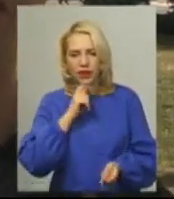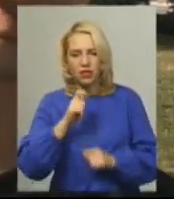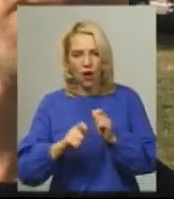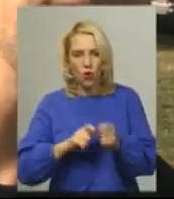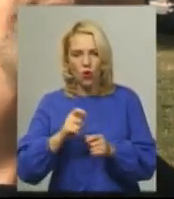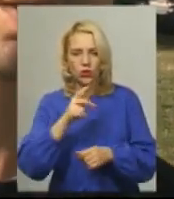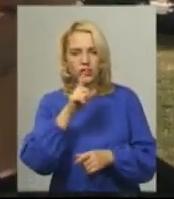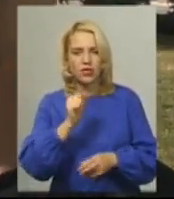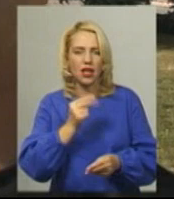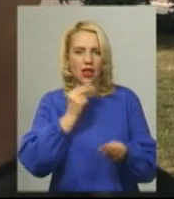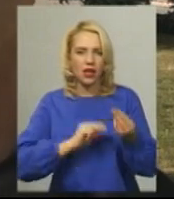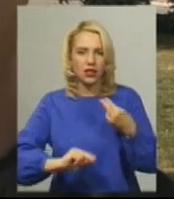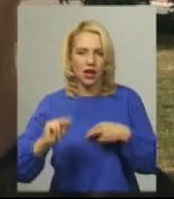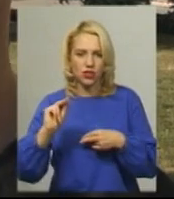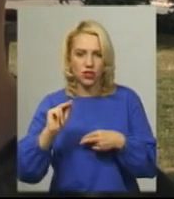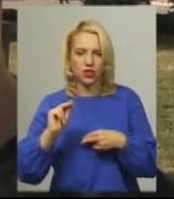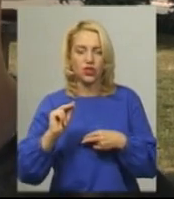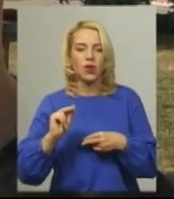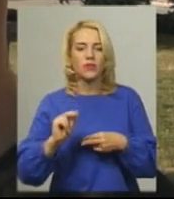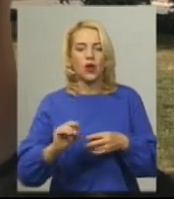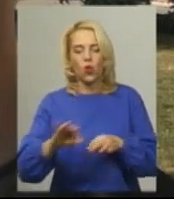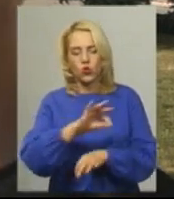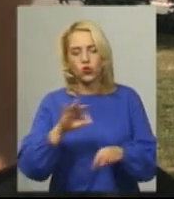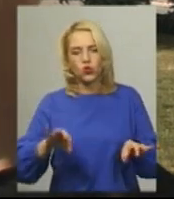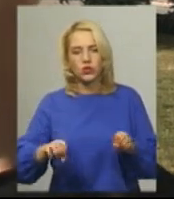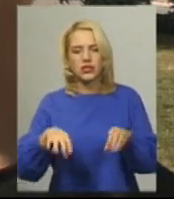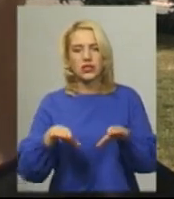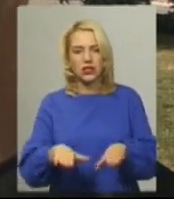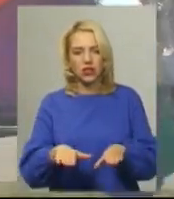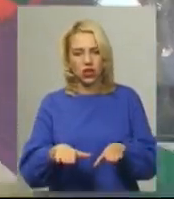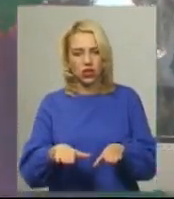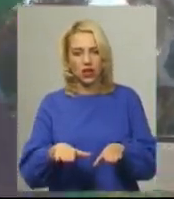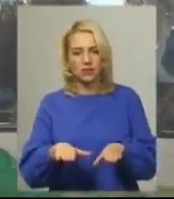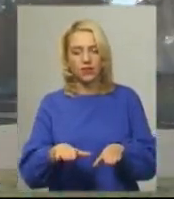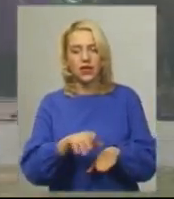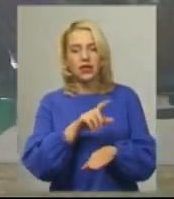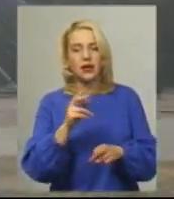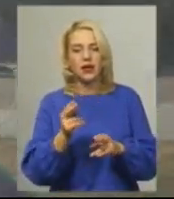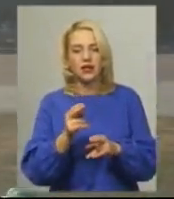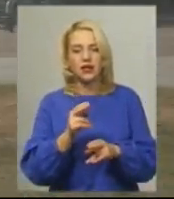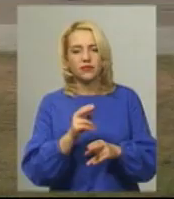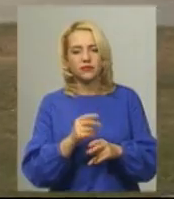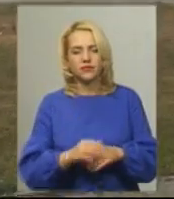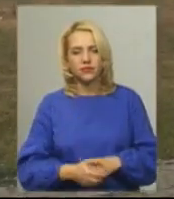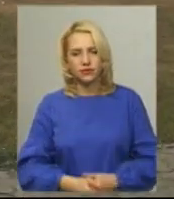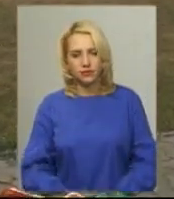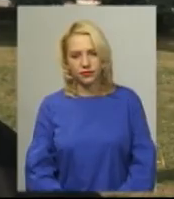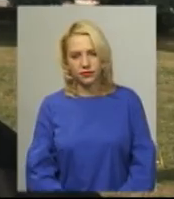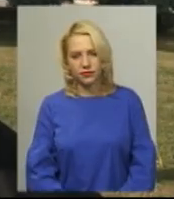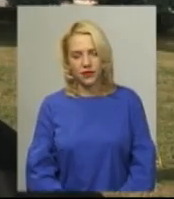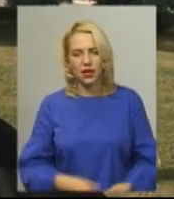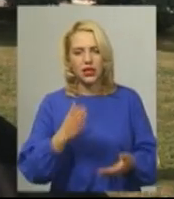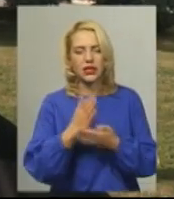за краще конструкторське рішення, безкаркасний змій, вигляді